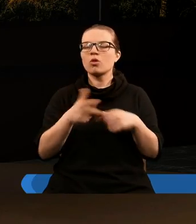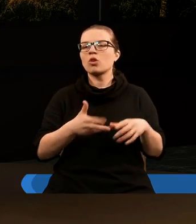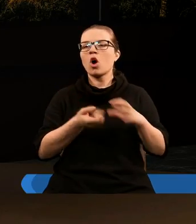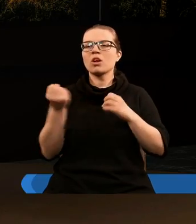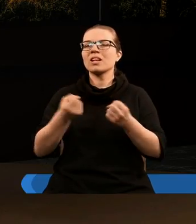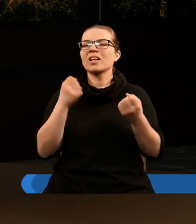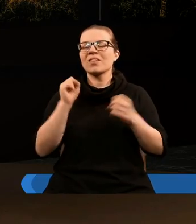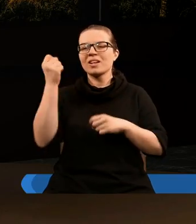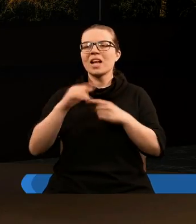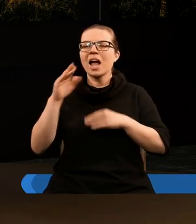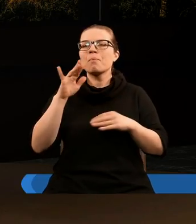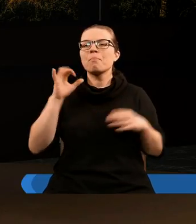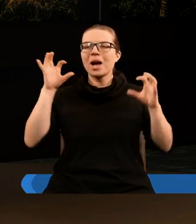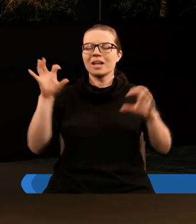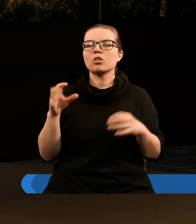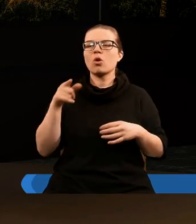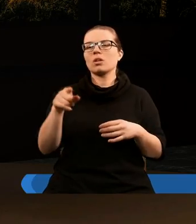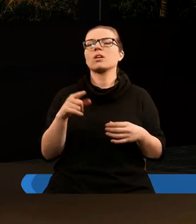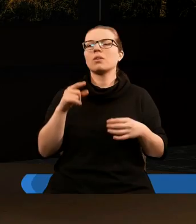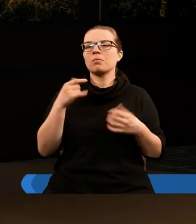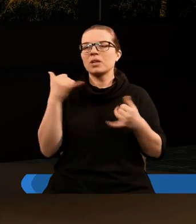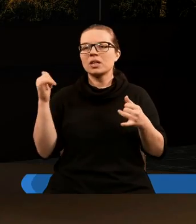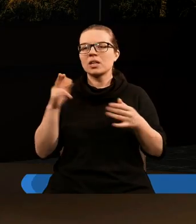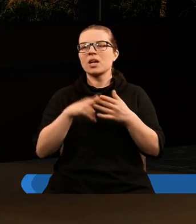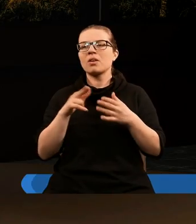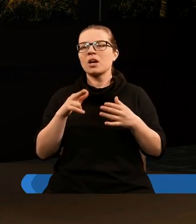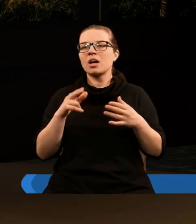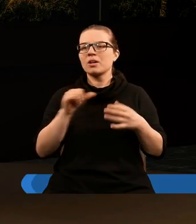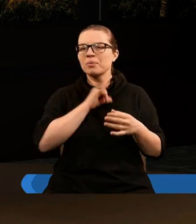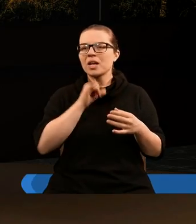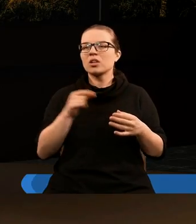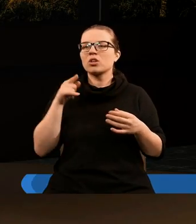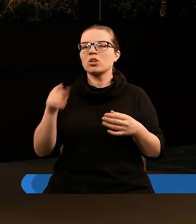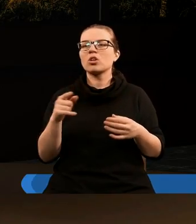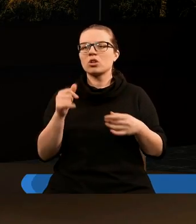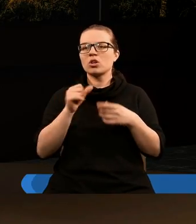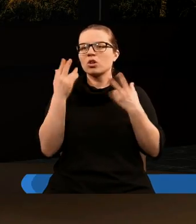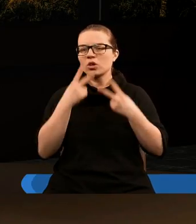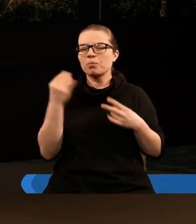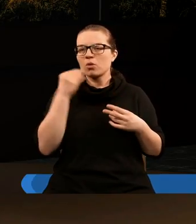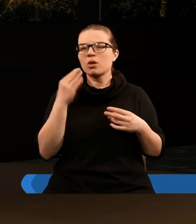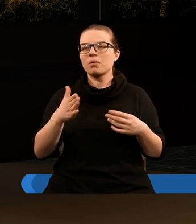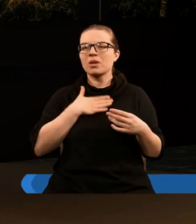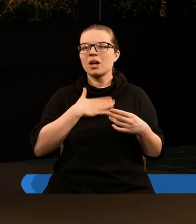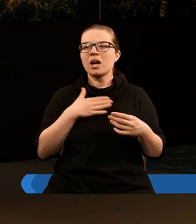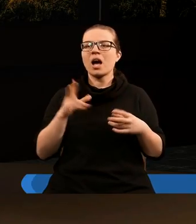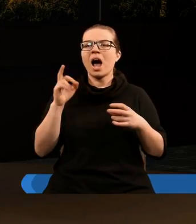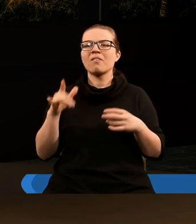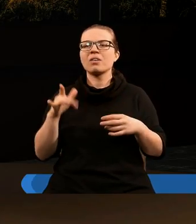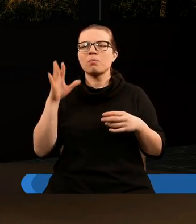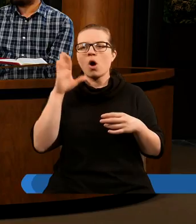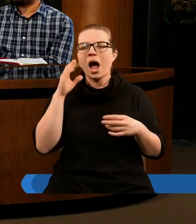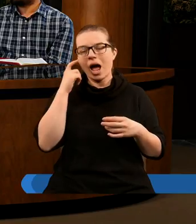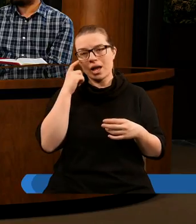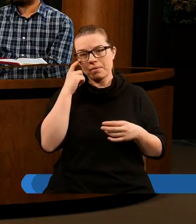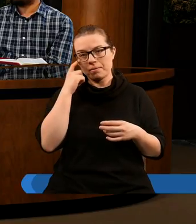zwycięstwo nad bestią, nad jej wizerunkiem, nad jej znamieniem i nad liczbą jej imienia, stojących nad szklanym morzem, mających harfy Boga.